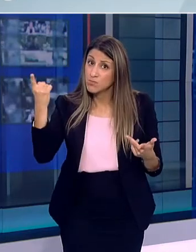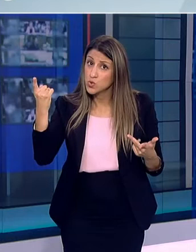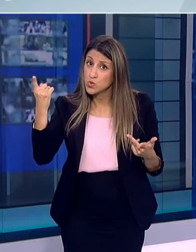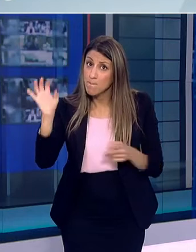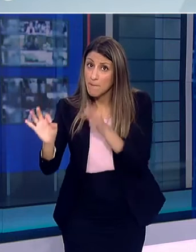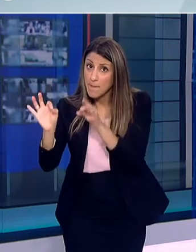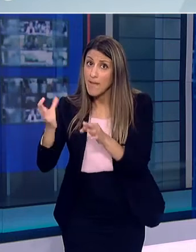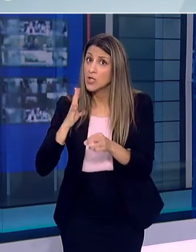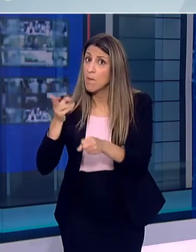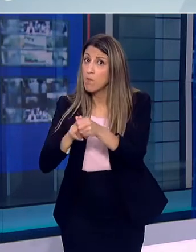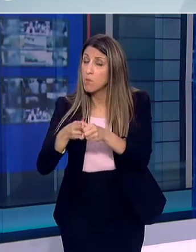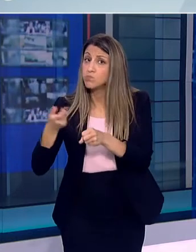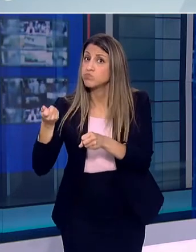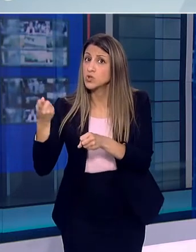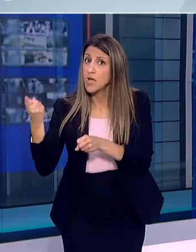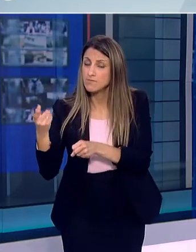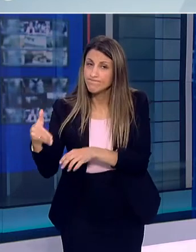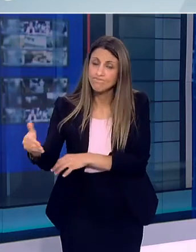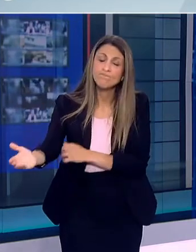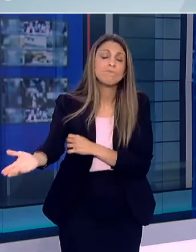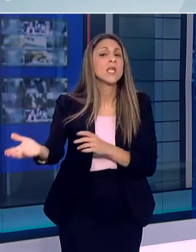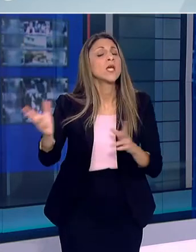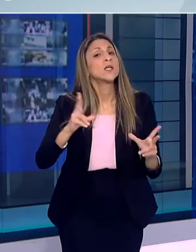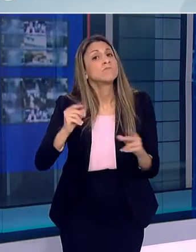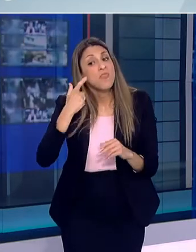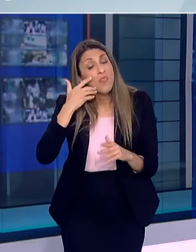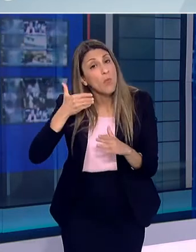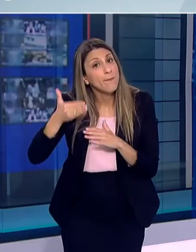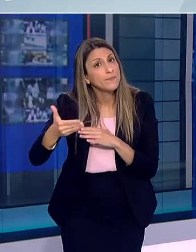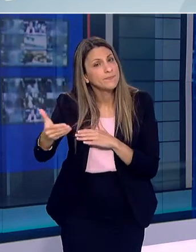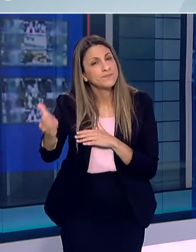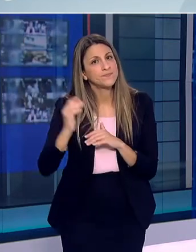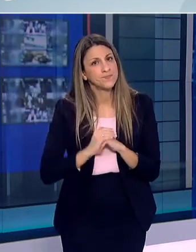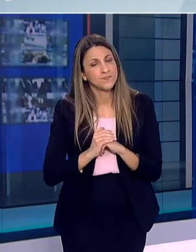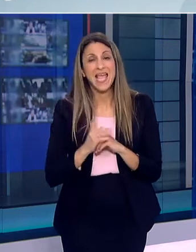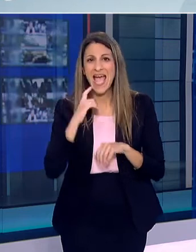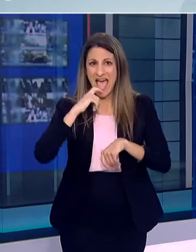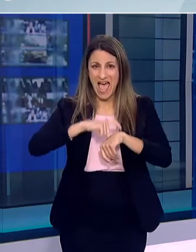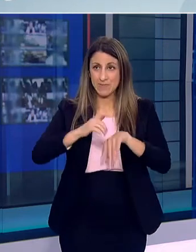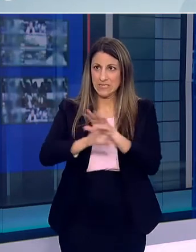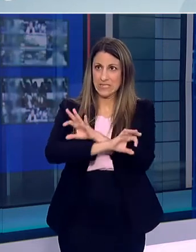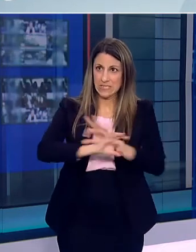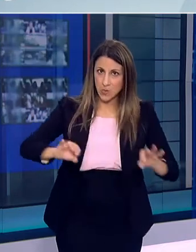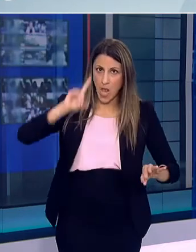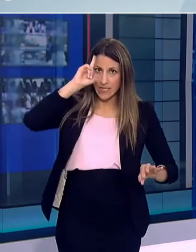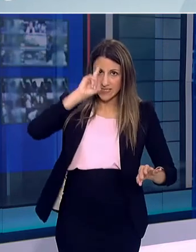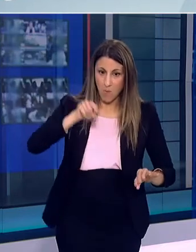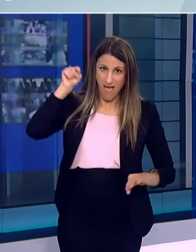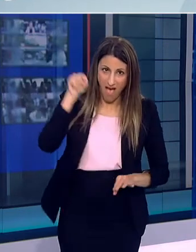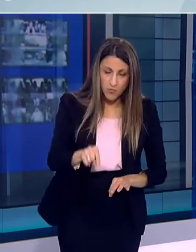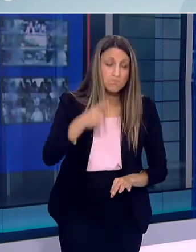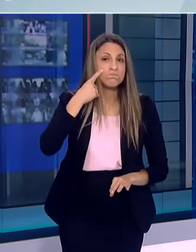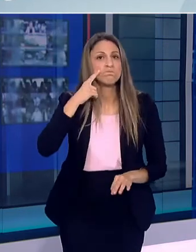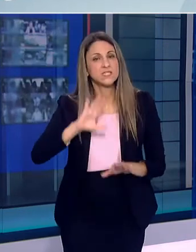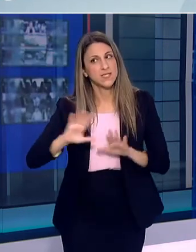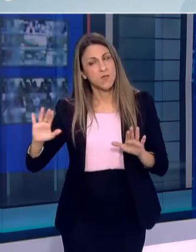επαρχία Χουμπέι στην Κίνα και μπορεί να το δούμε να συμβαίνει αυτό ξανά και τον επόμενο χρόνο άρα τίποτα αυτή τη στιγμή δεν είναι προδιαγεγραμμένο βαδίζουμε με